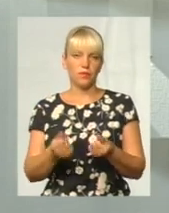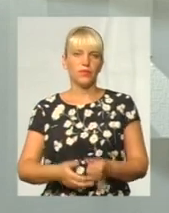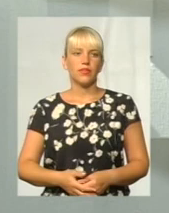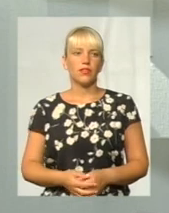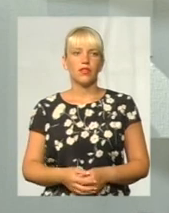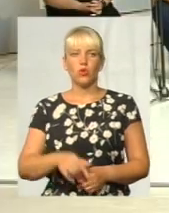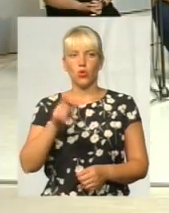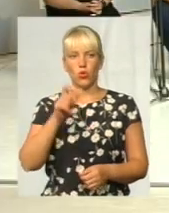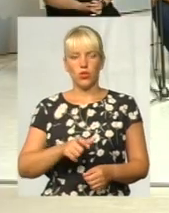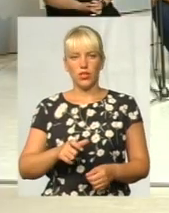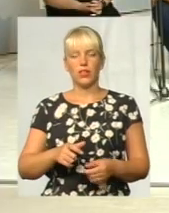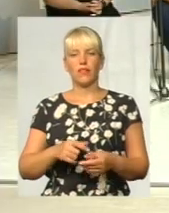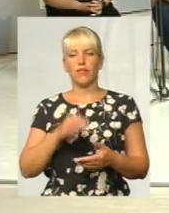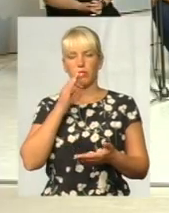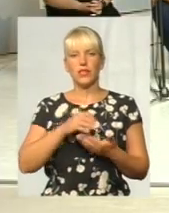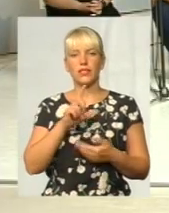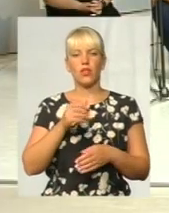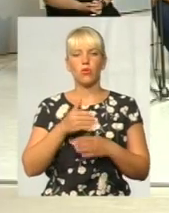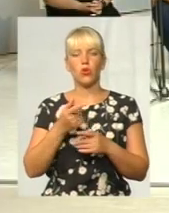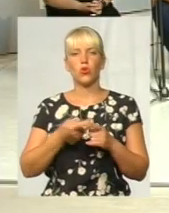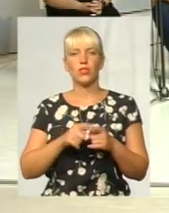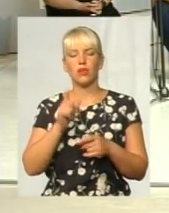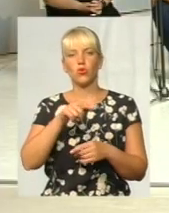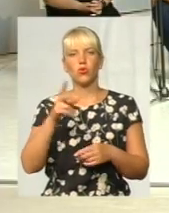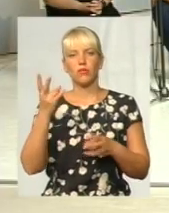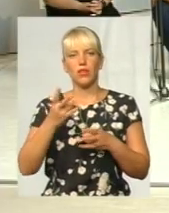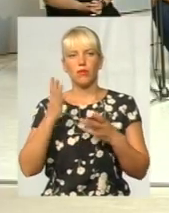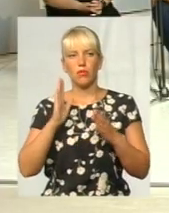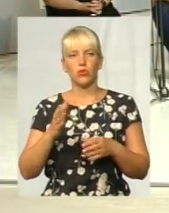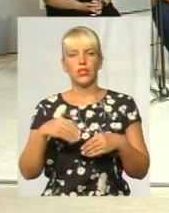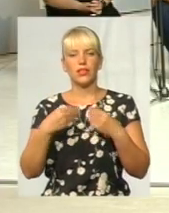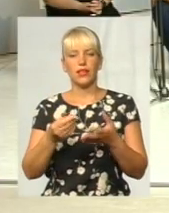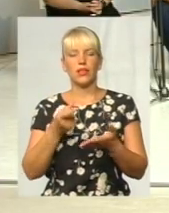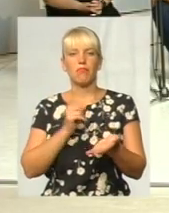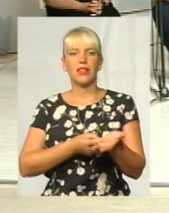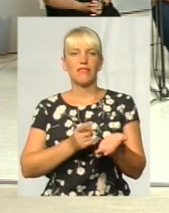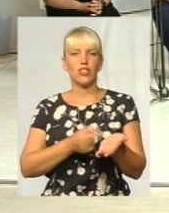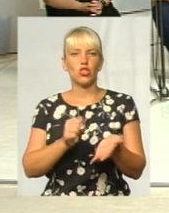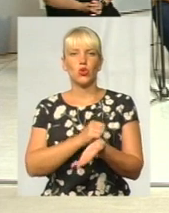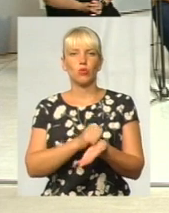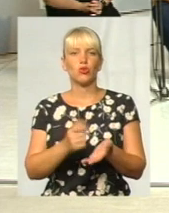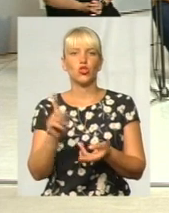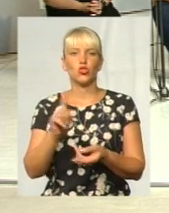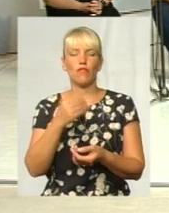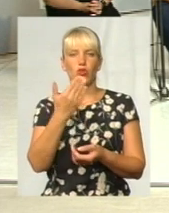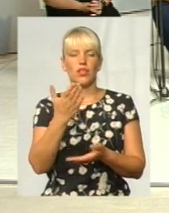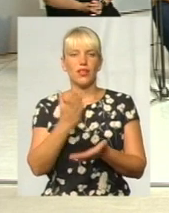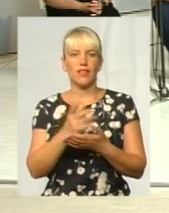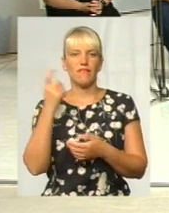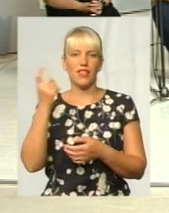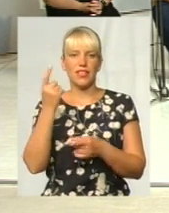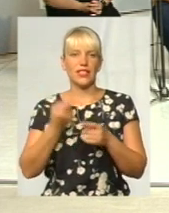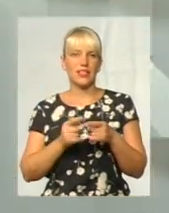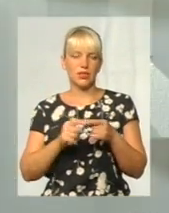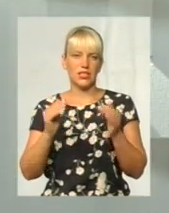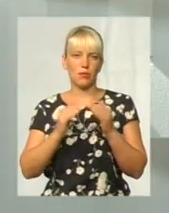Добідає нам відповідна допомога. Але просто цим людям треба буде дати підтверджуючі документи, що вони є власниками даних помешкань.